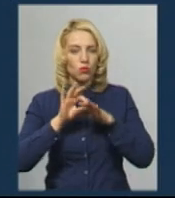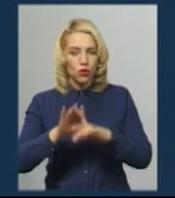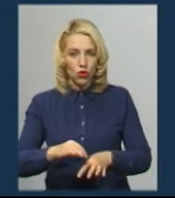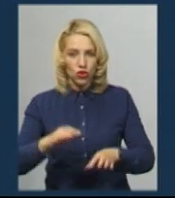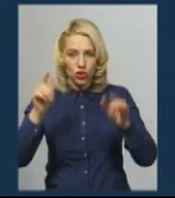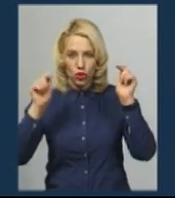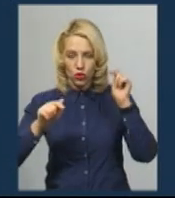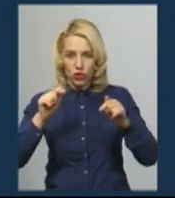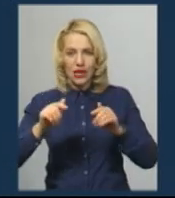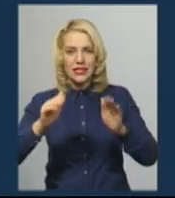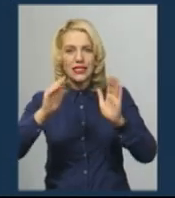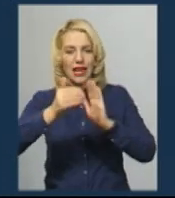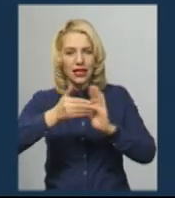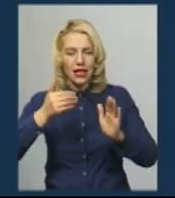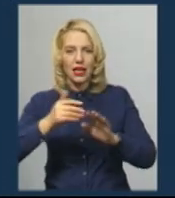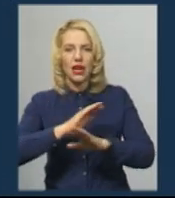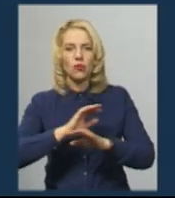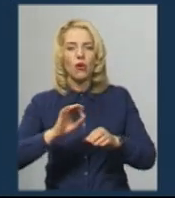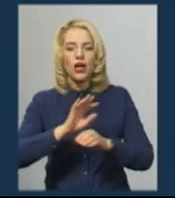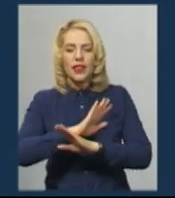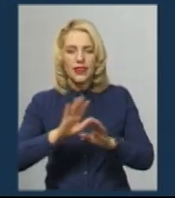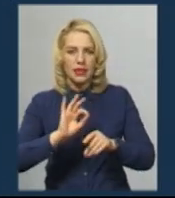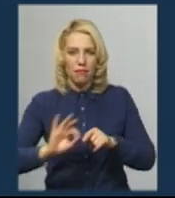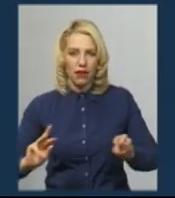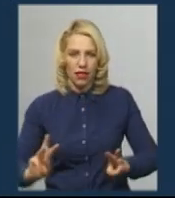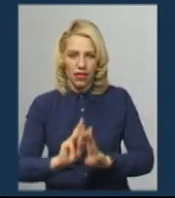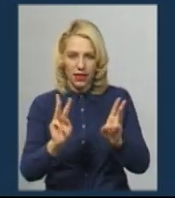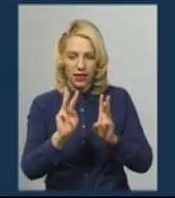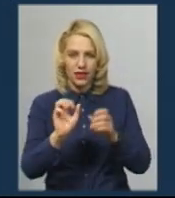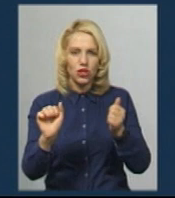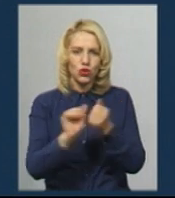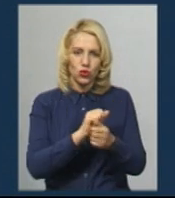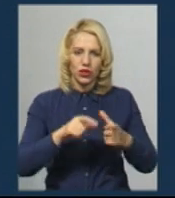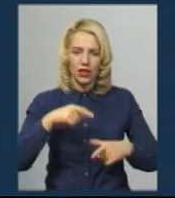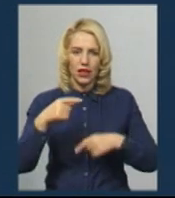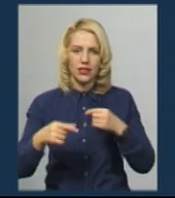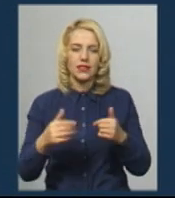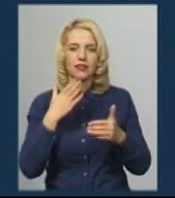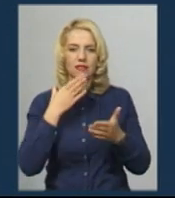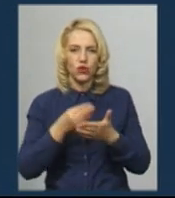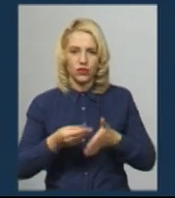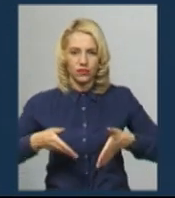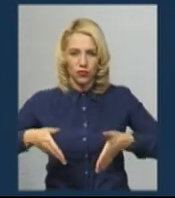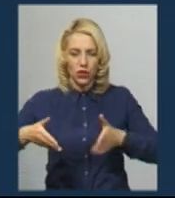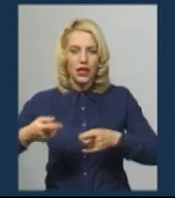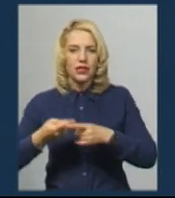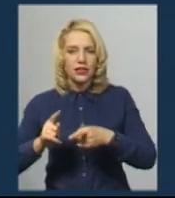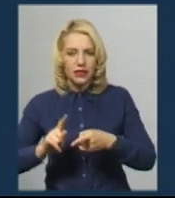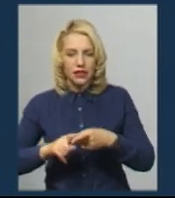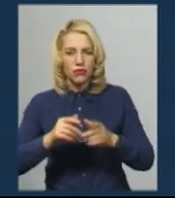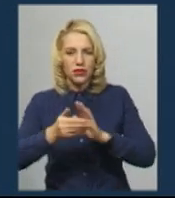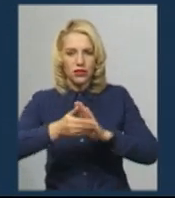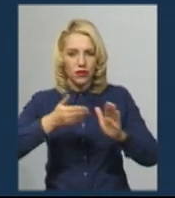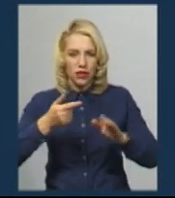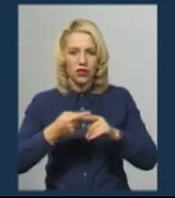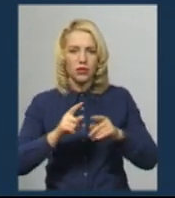громадян утриматися від спалювання сухої рослинності на присадибних ділянках чи поблизу лісів. Адже такі дії можуть спровокувати пожежу у